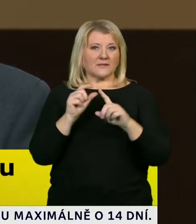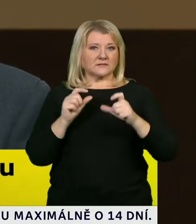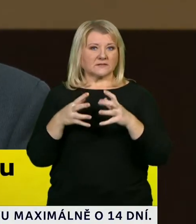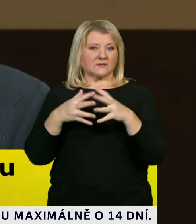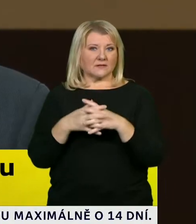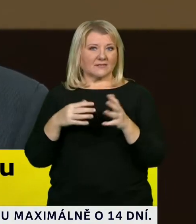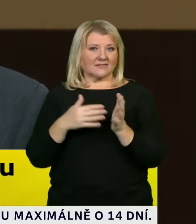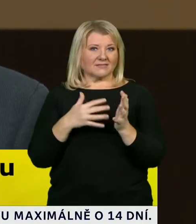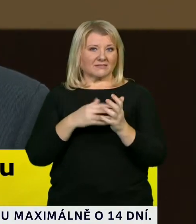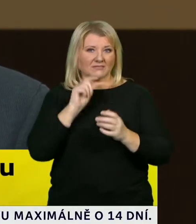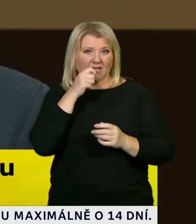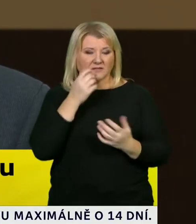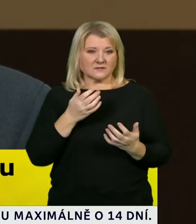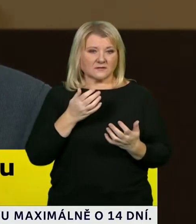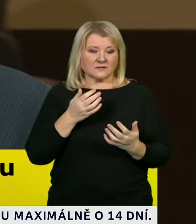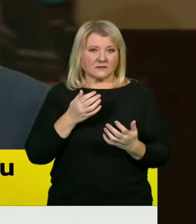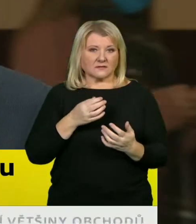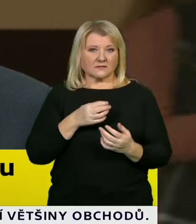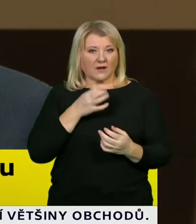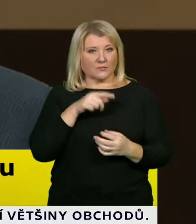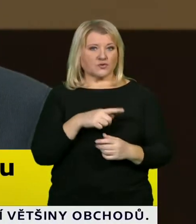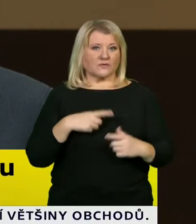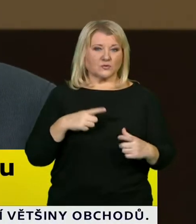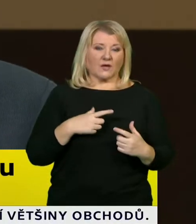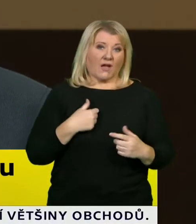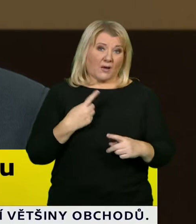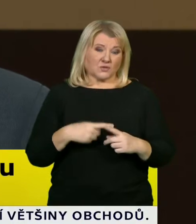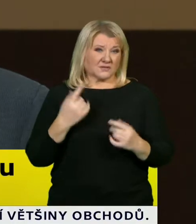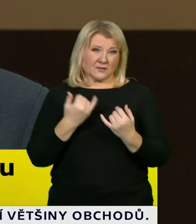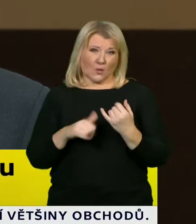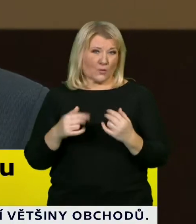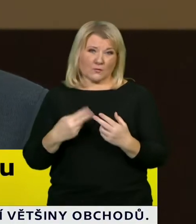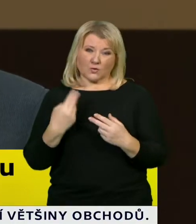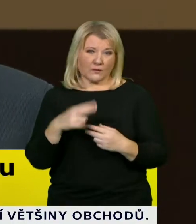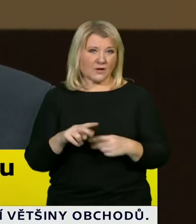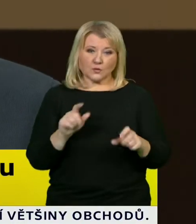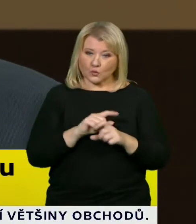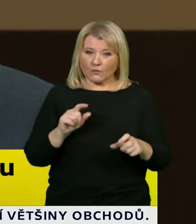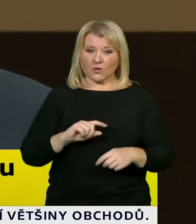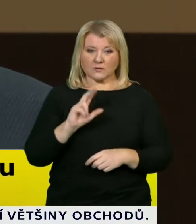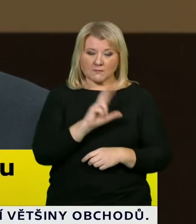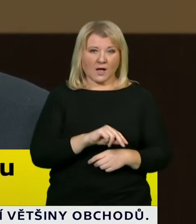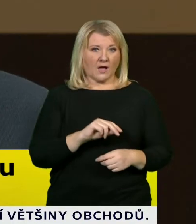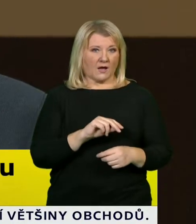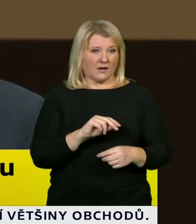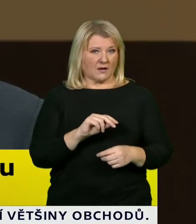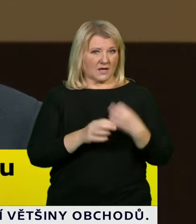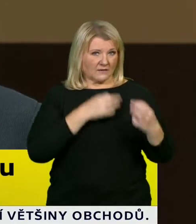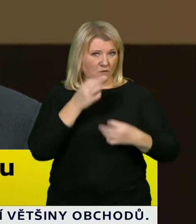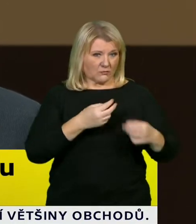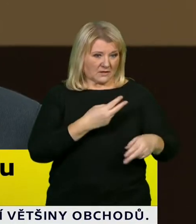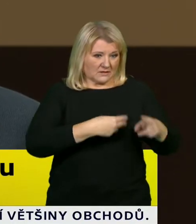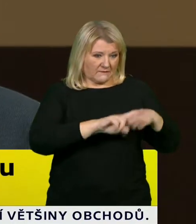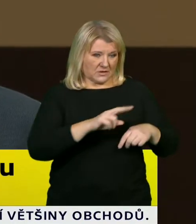Já vám asi v tuto chvíli neumím odpovědět na tuto informaci, protože máte informaci, která je detalnější, než mám v